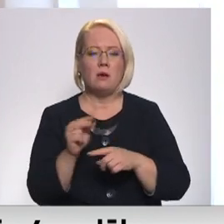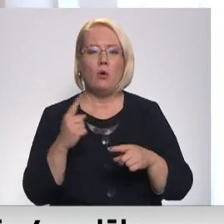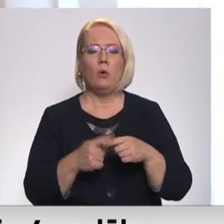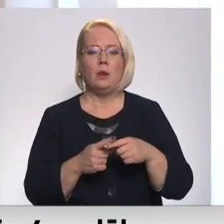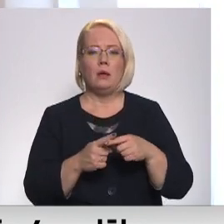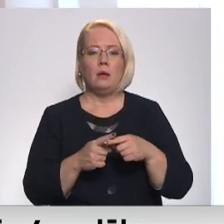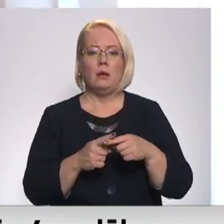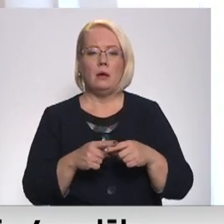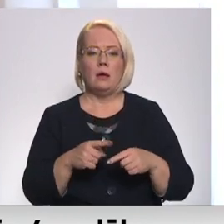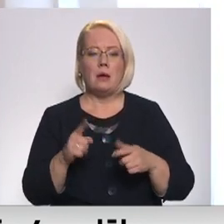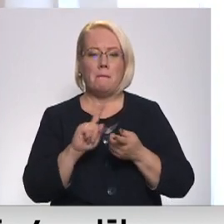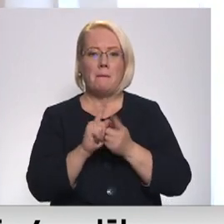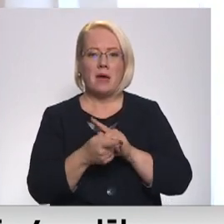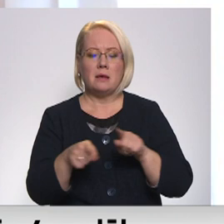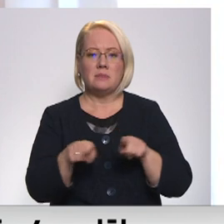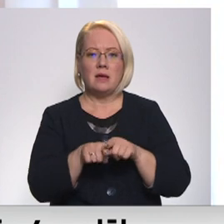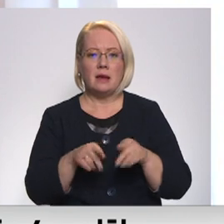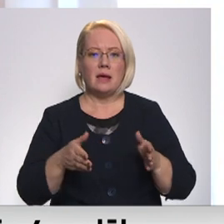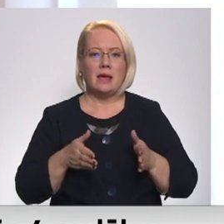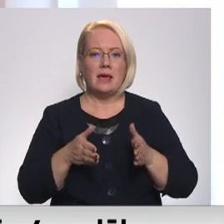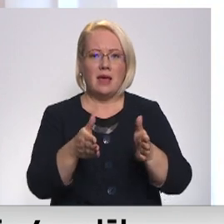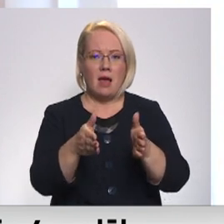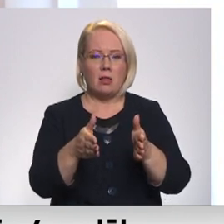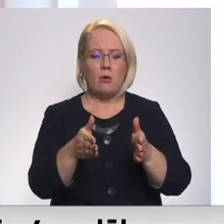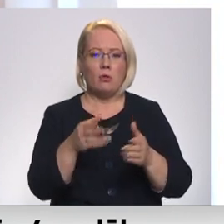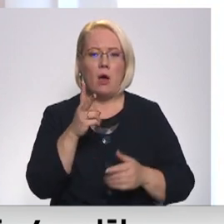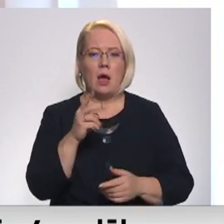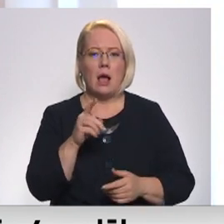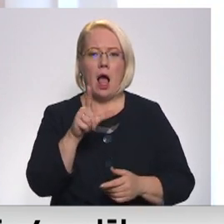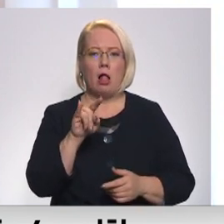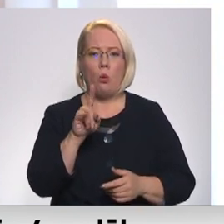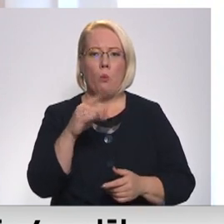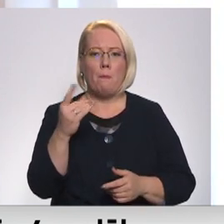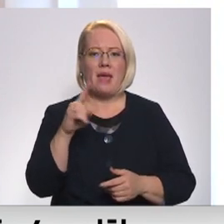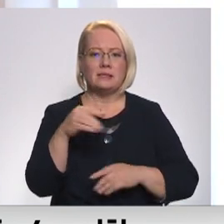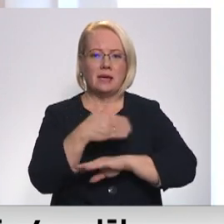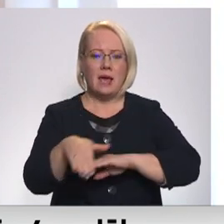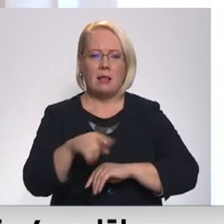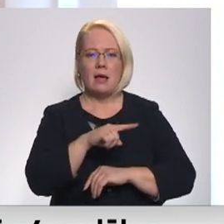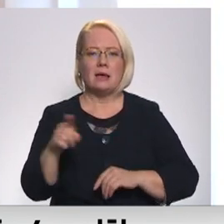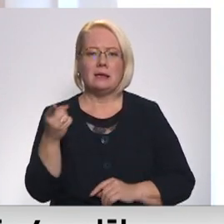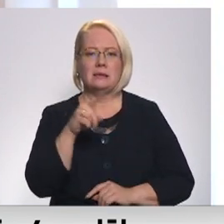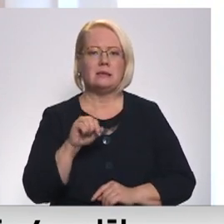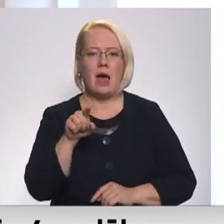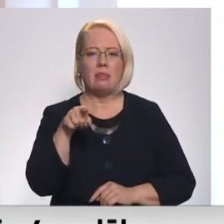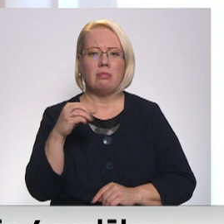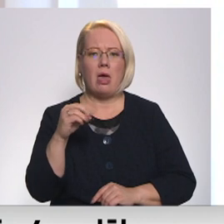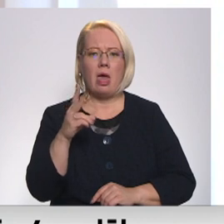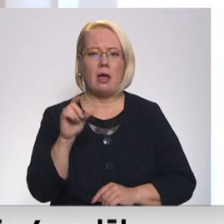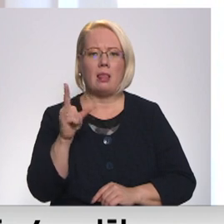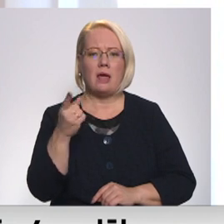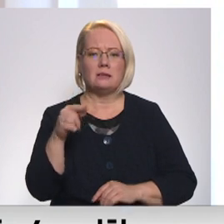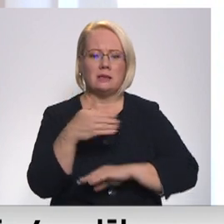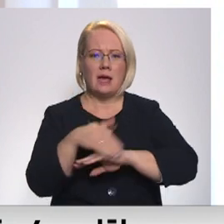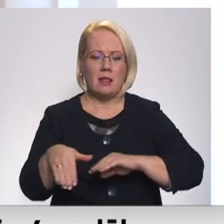Tā kā mainīsim ar ielas asp šajā posmā no kalupes ielas līdz sateklas ielai. Šobrīd tā